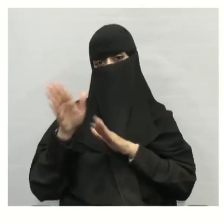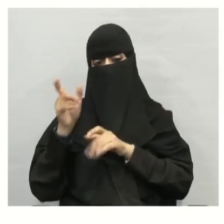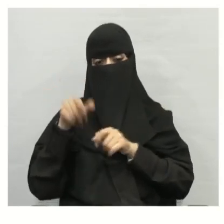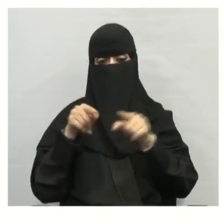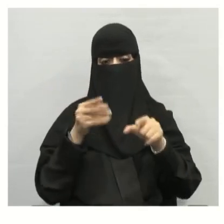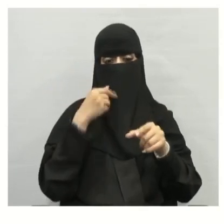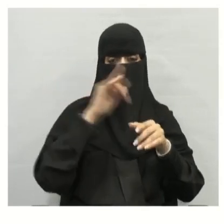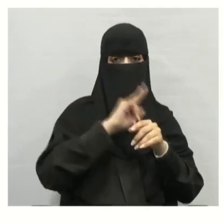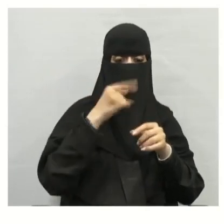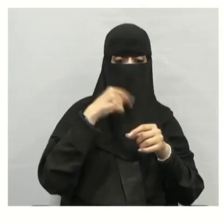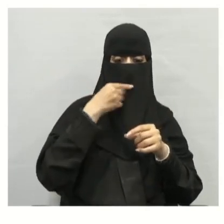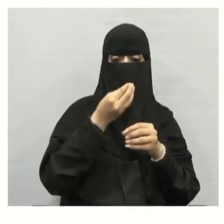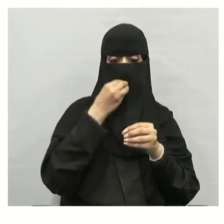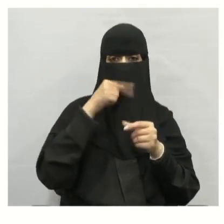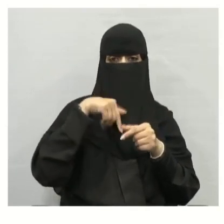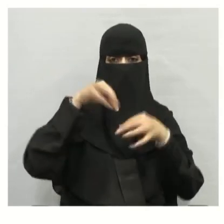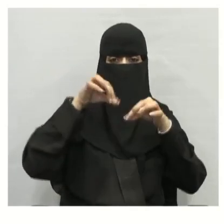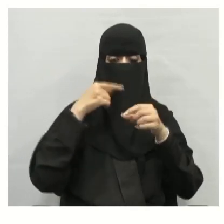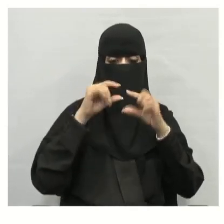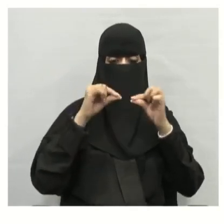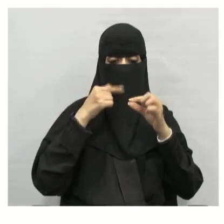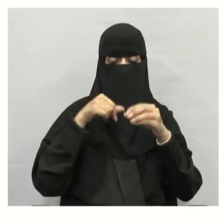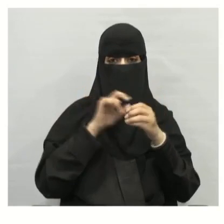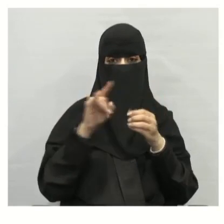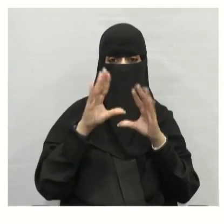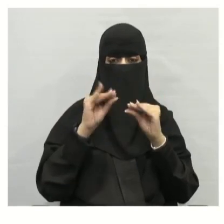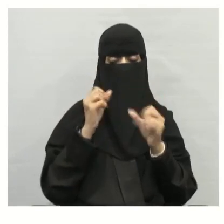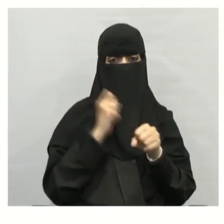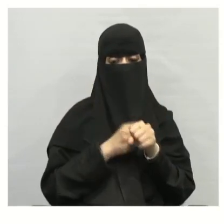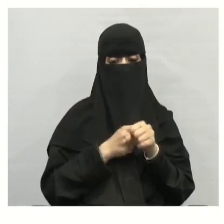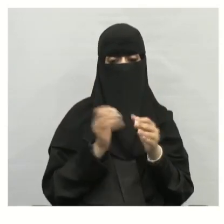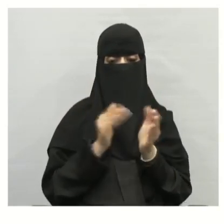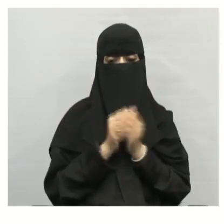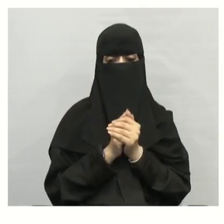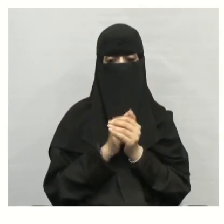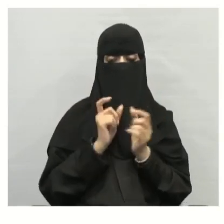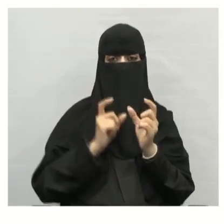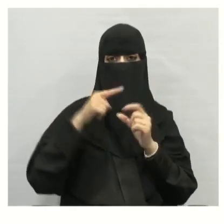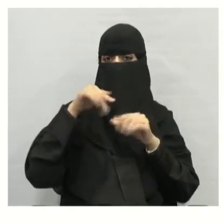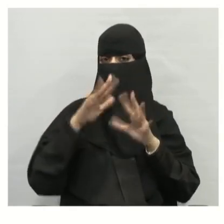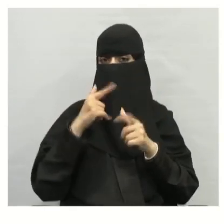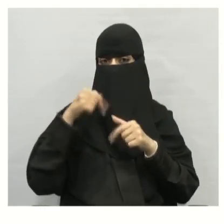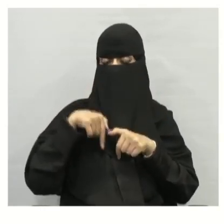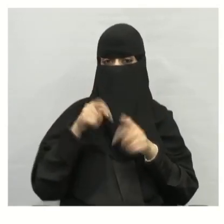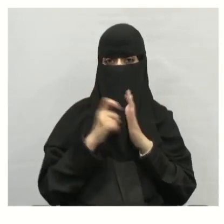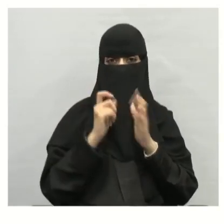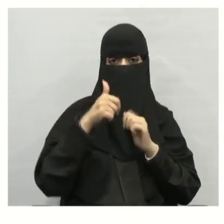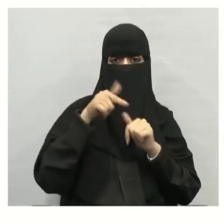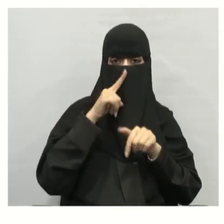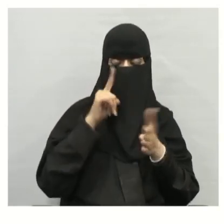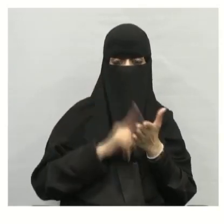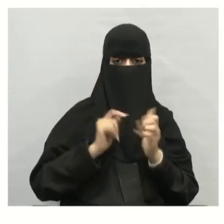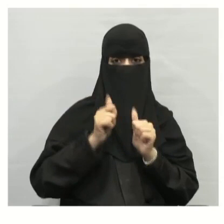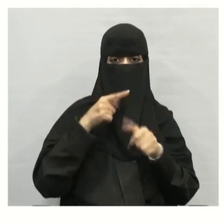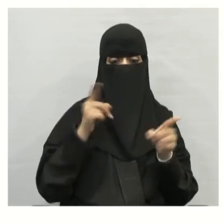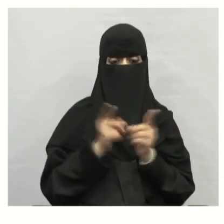الغذائية الورق الزجاج البلاستيك والمعادن كيف ندير الفضلات الصلبة؟ يمكن أن